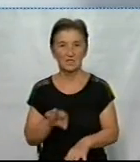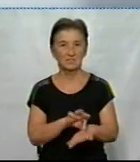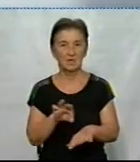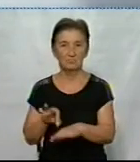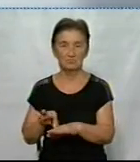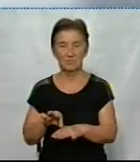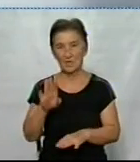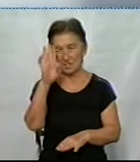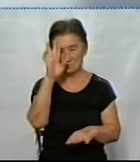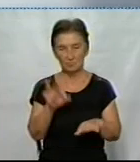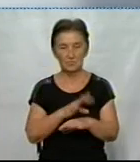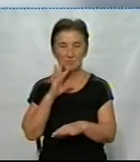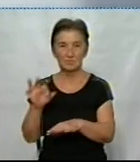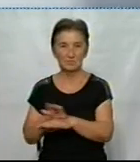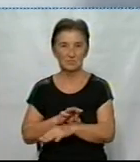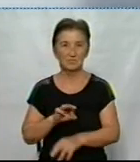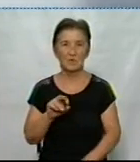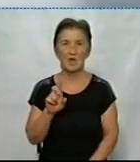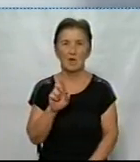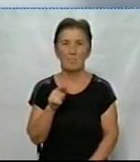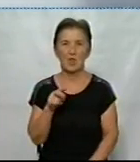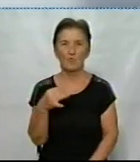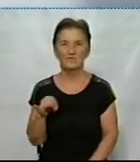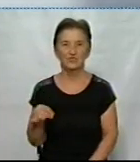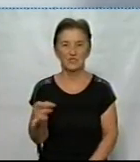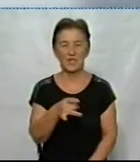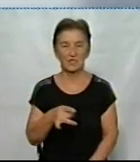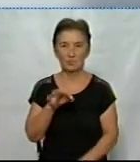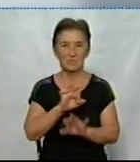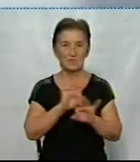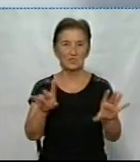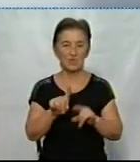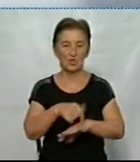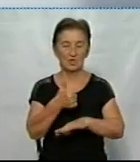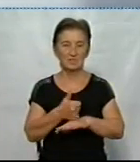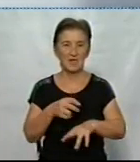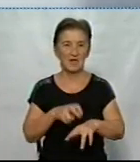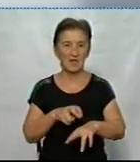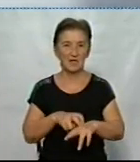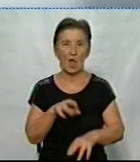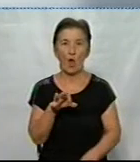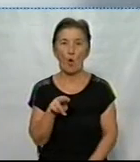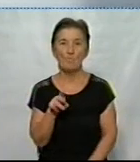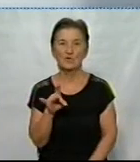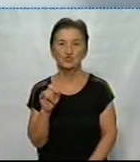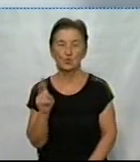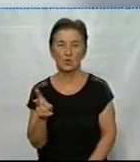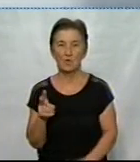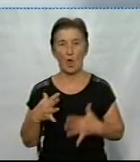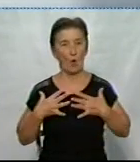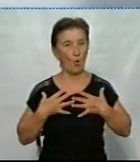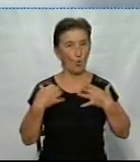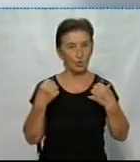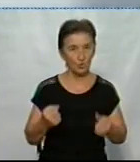чоловіки села Шамраєве Благовіщинського району, розповіла головна санітарна лікарка області Надія Оперчук. Одужав